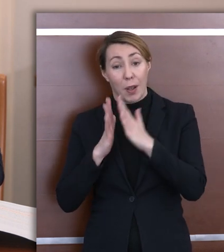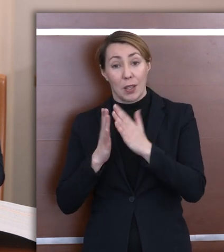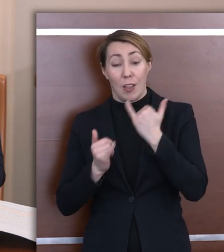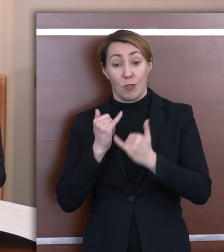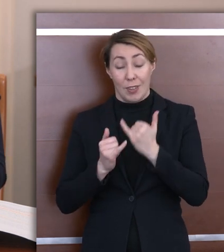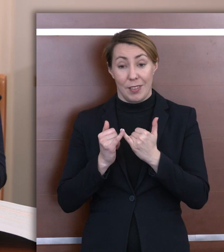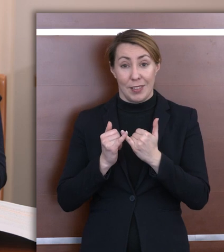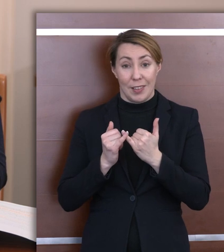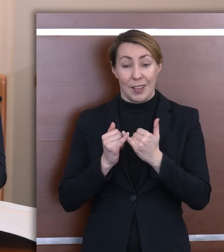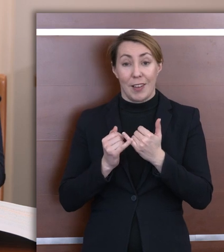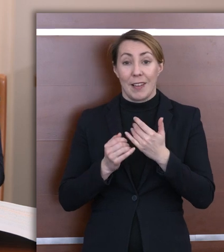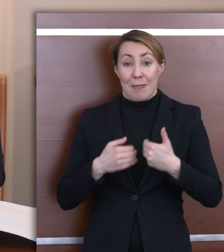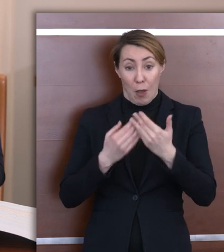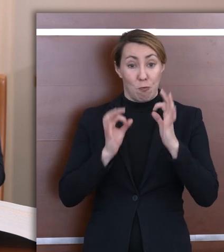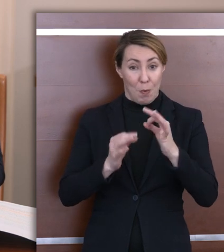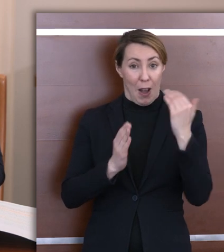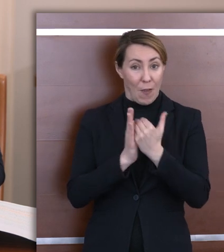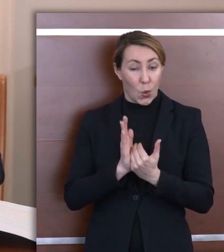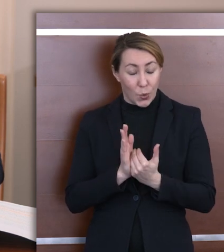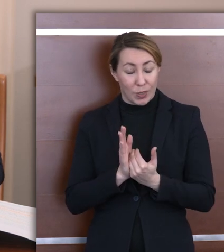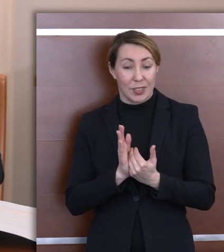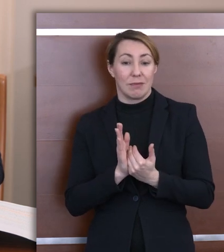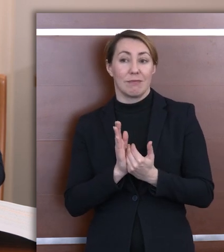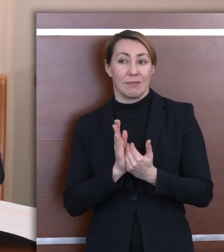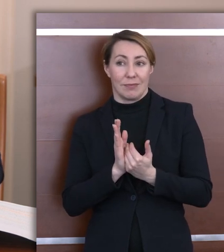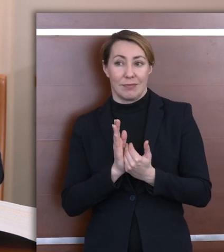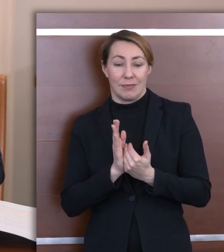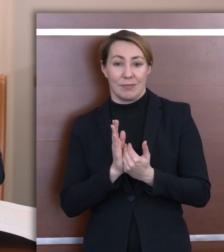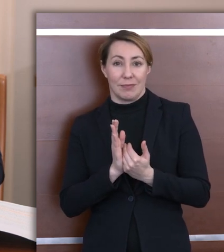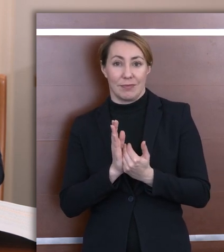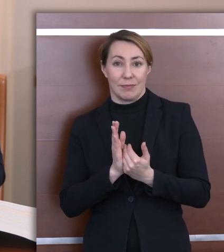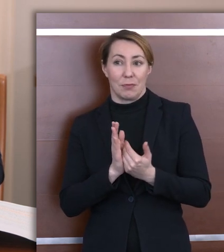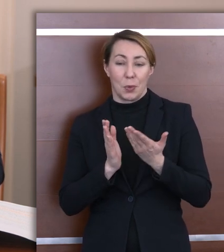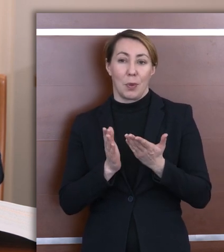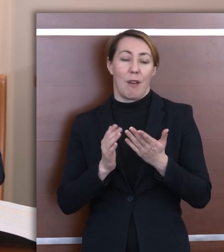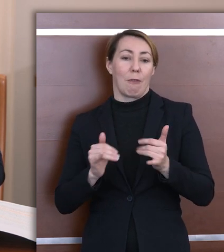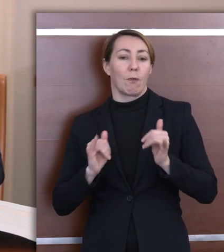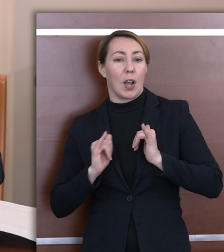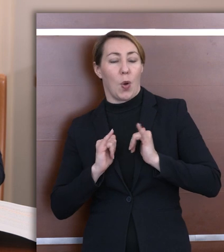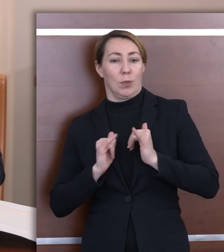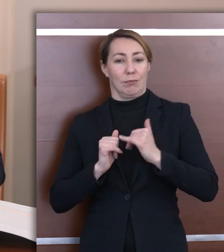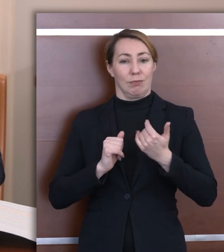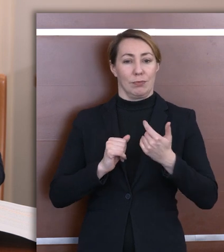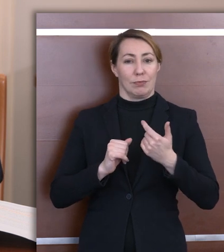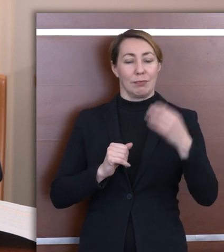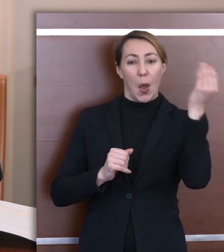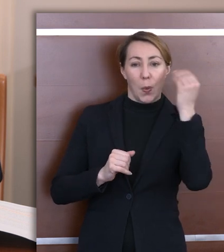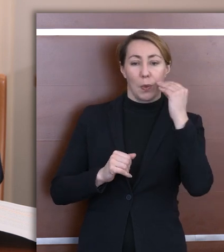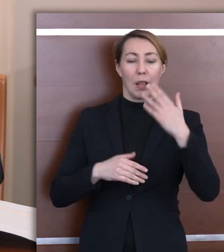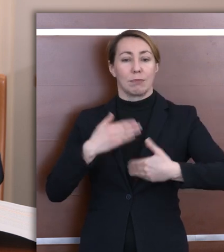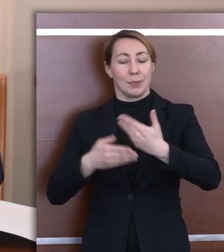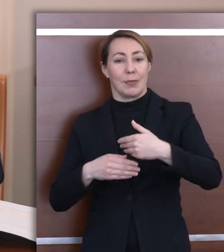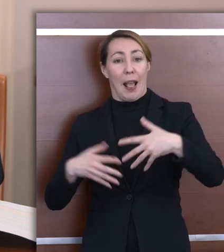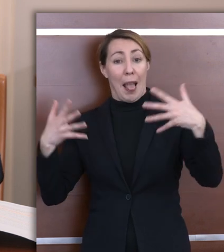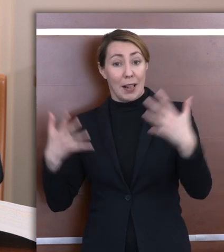że jeśli stworzyć warunki, to sytuacja czy komfort nauki, a potem zdawanie egzaminów głuchych